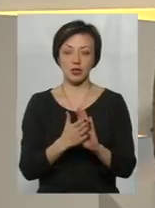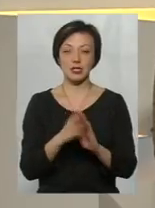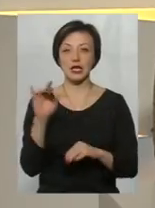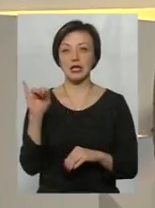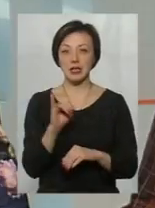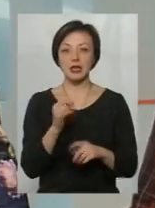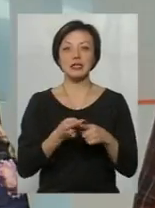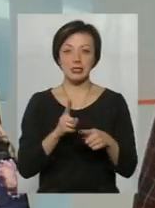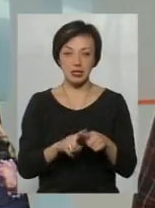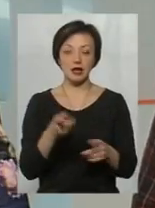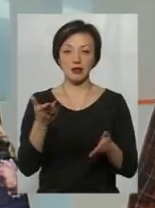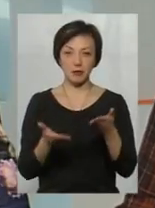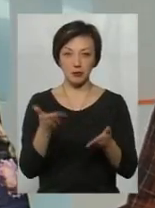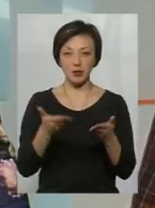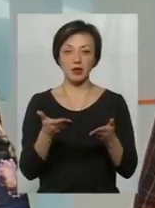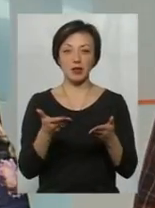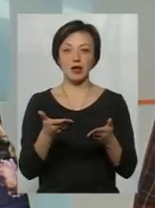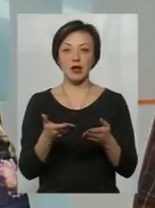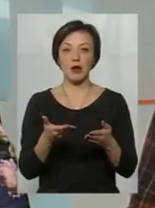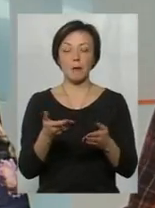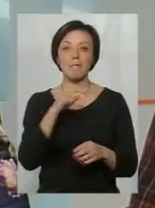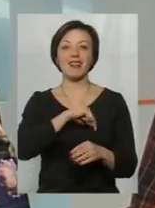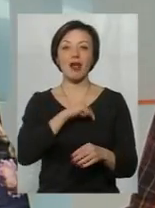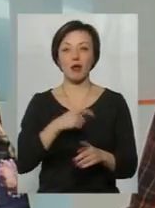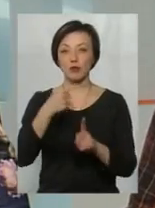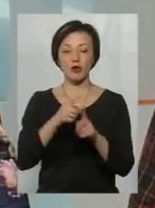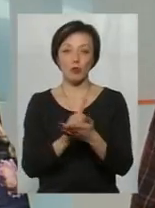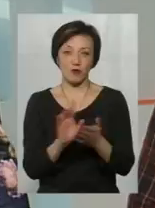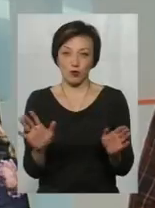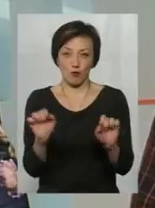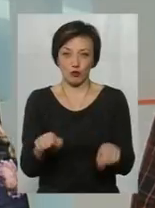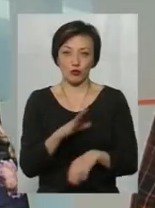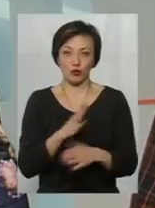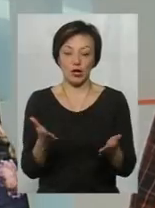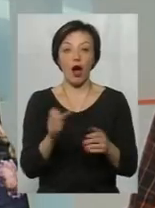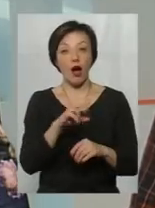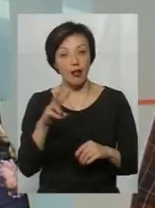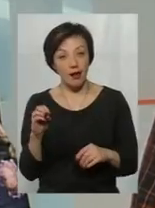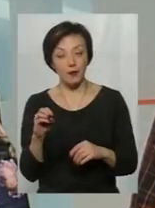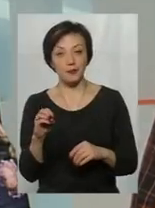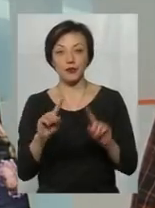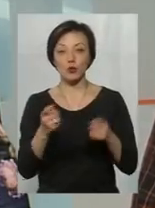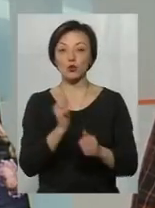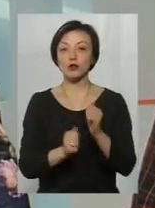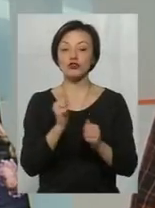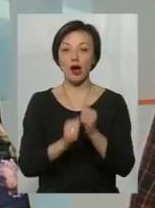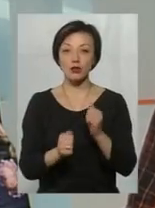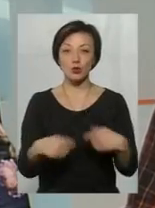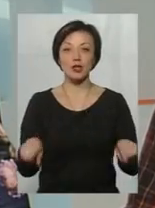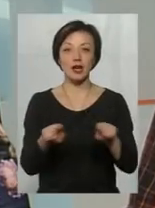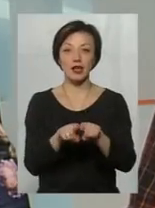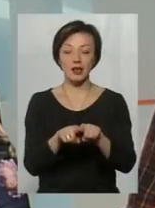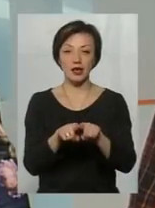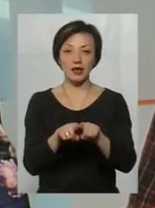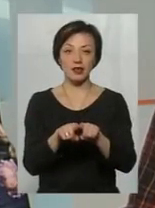І це, мабуть, певний ментальний плюс, хоча не обов'язково так на судьбу, але дуже часто такі